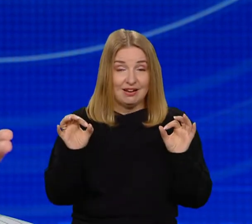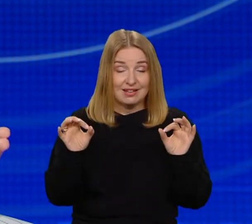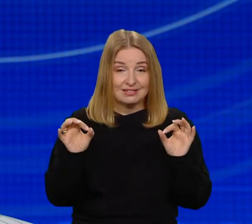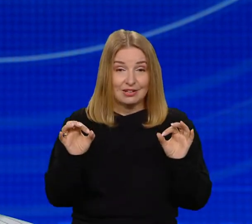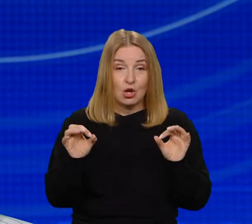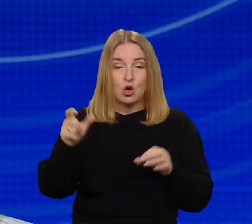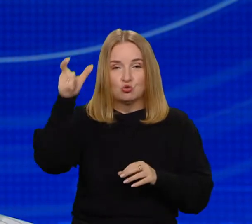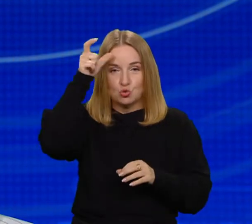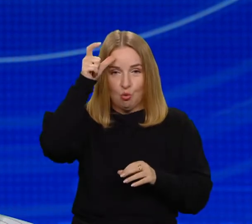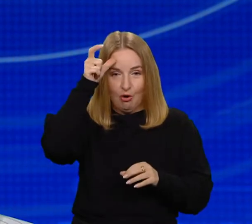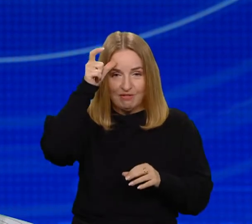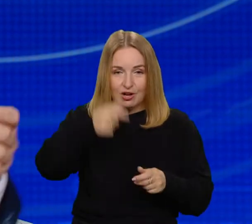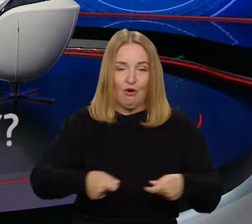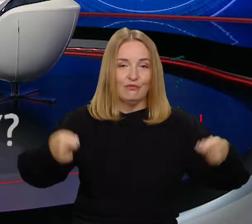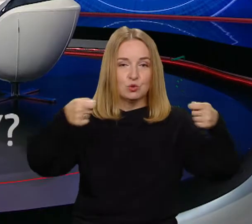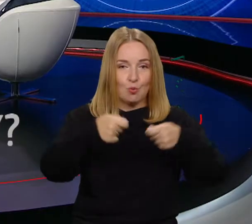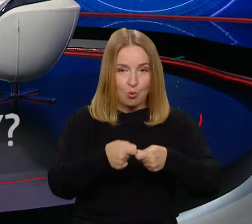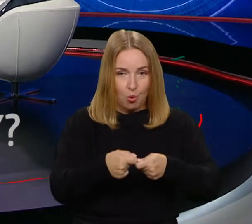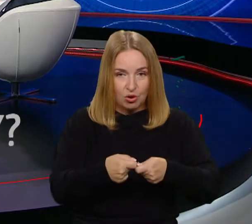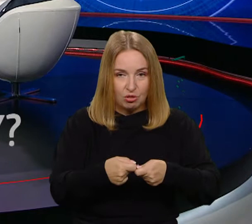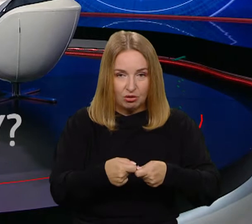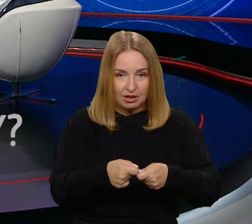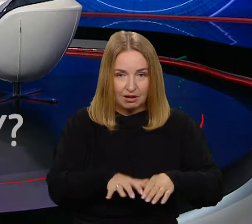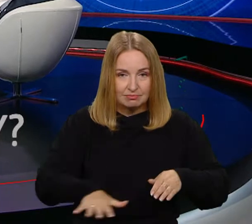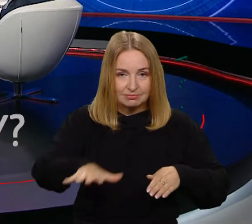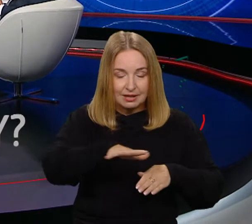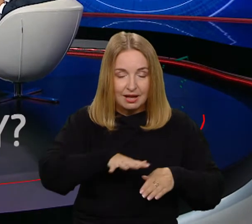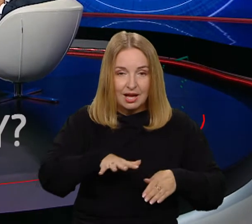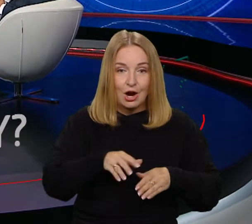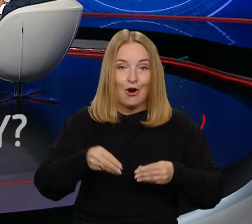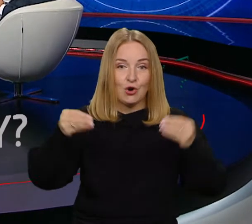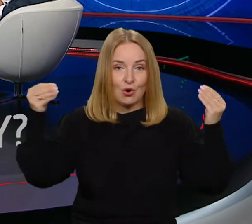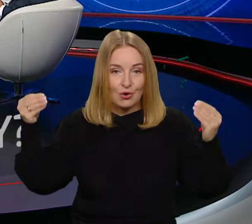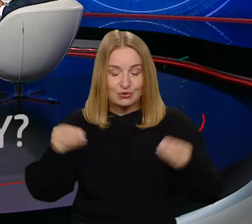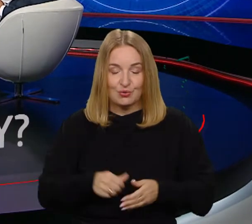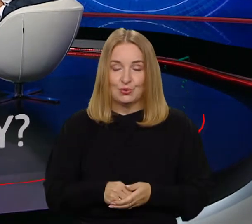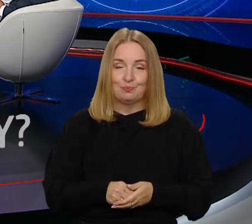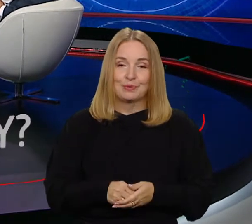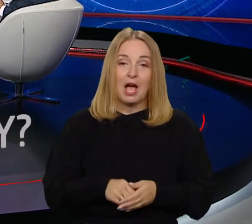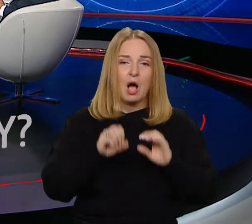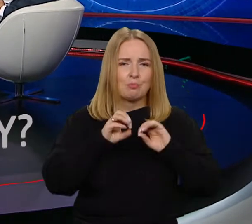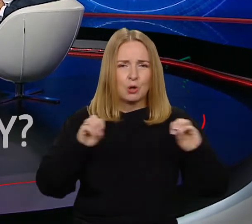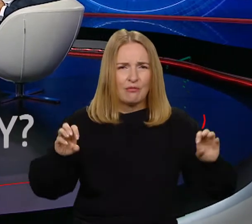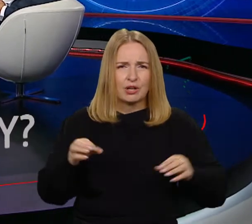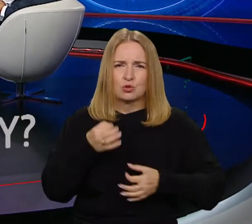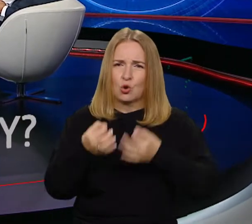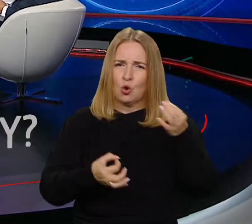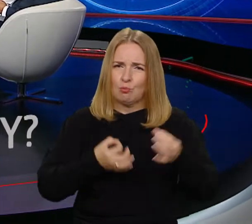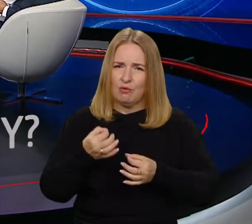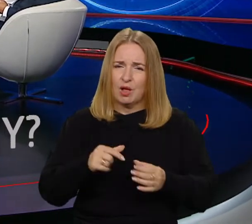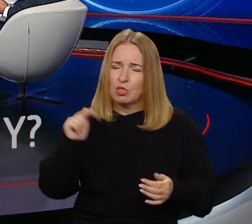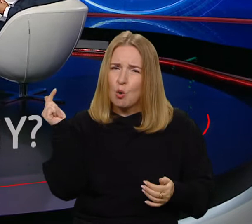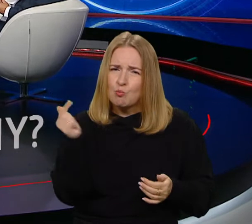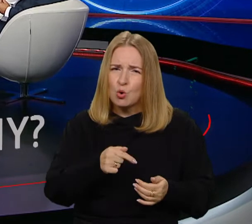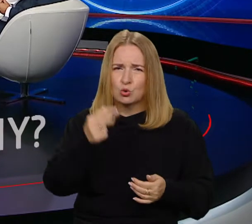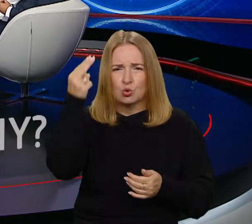wspólnota, rozwój. Mówił także Pan Profesor o tym, że powinniśmy rozumieć innych ludzi, ludzi z innych kultur bądź